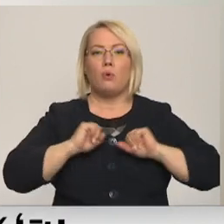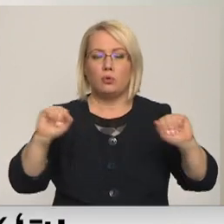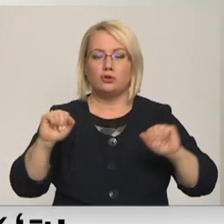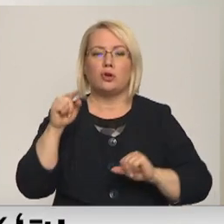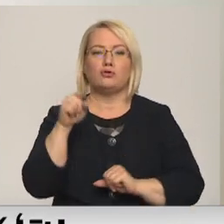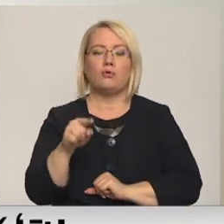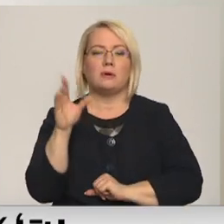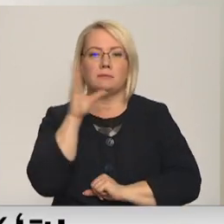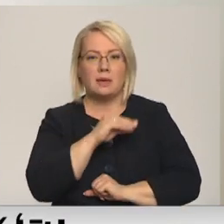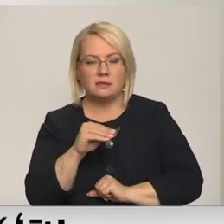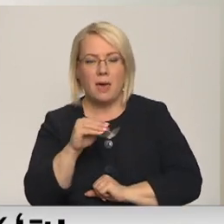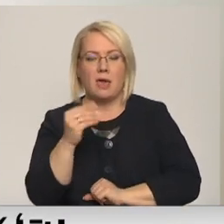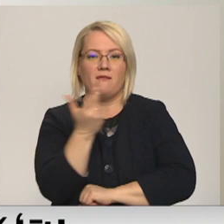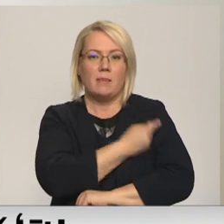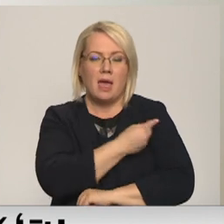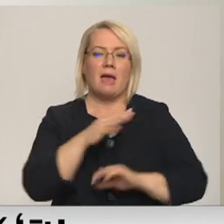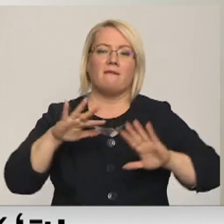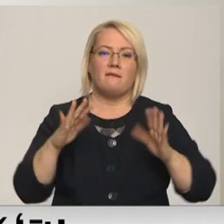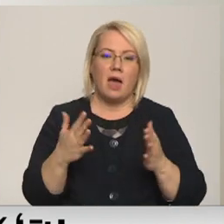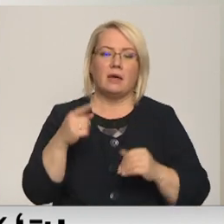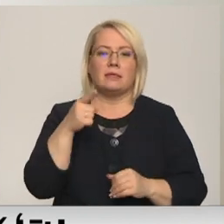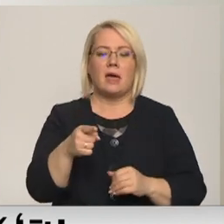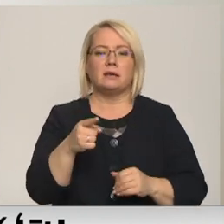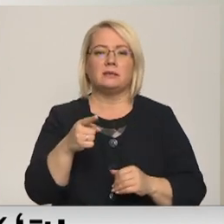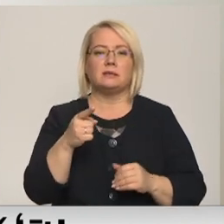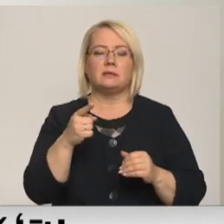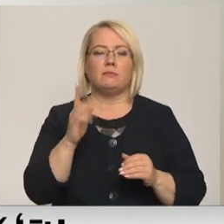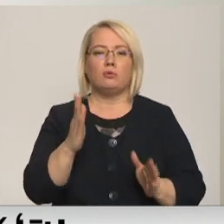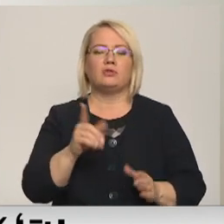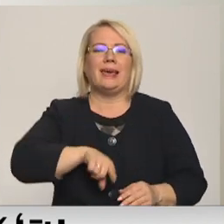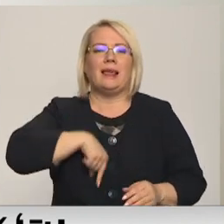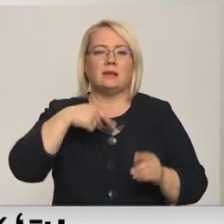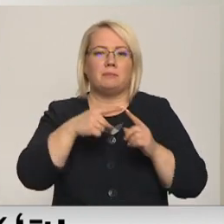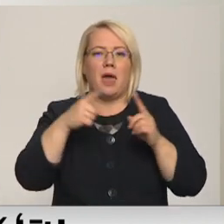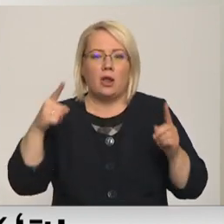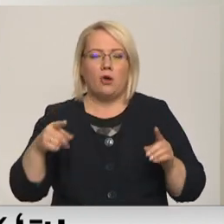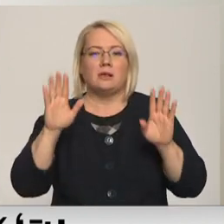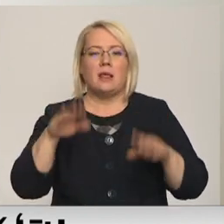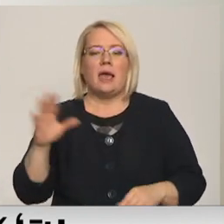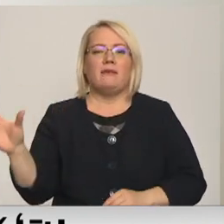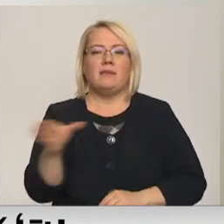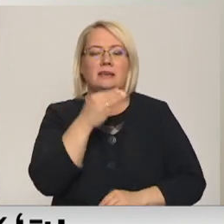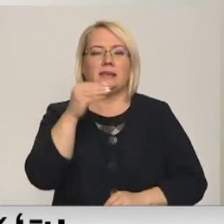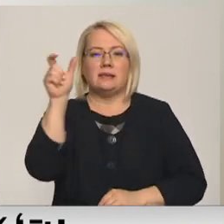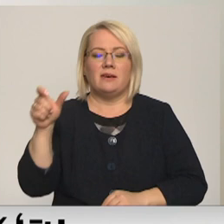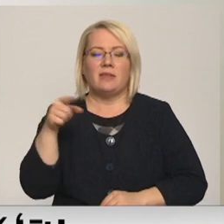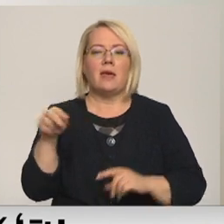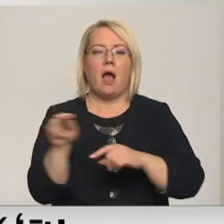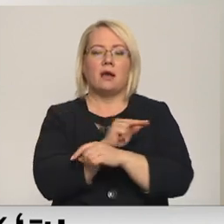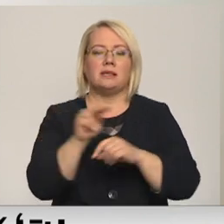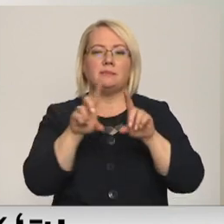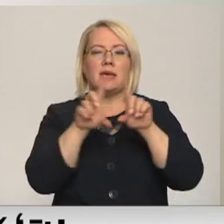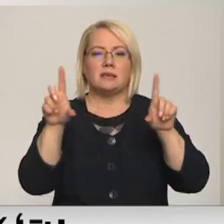kapacitāti, vai tas paņems gan ilgu periodu, lai visi cilvēki varētu šajā ārstniecības iestādēt